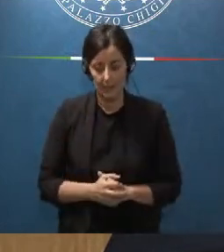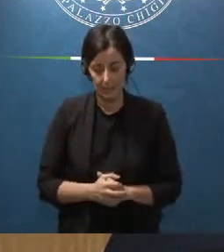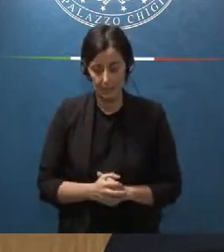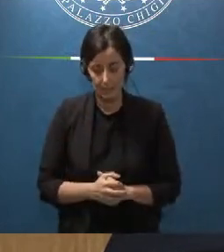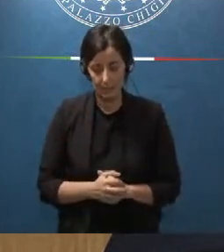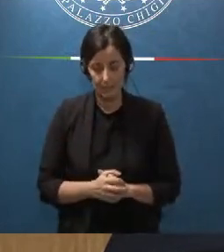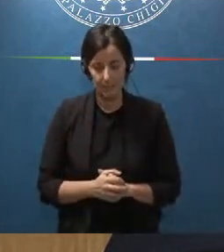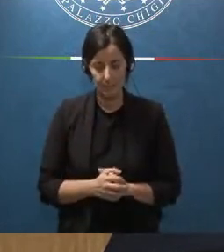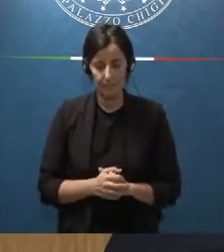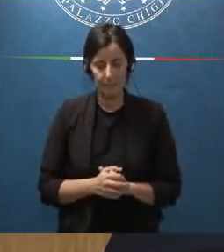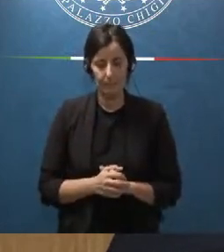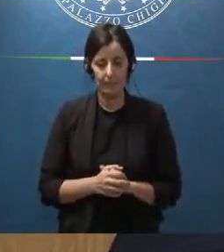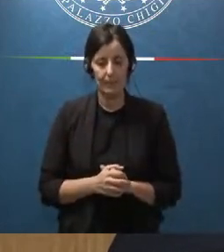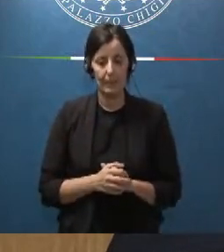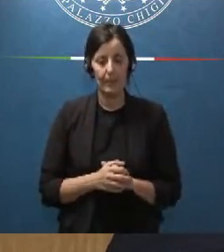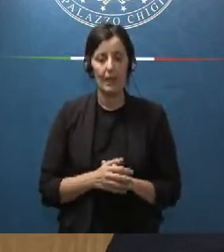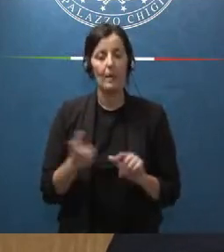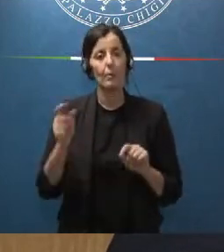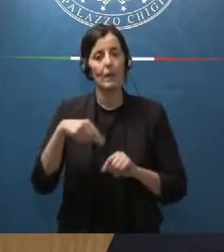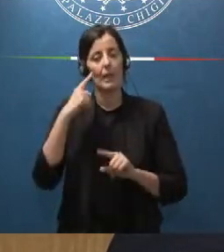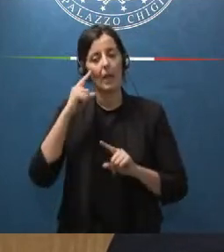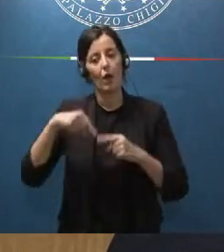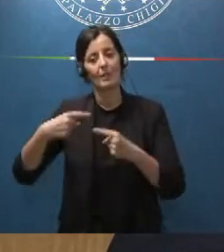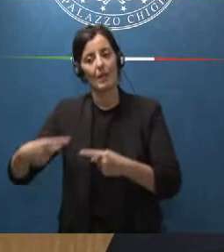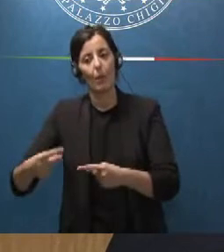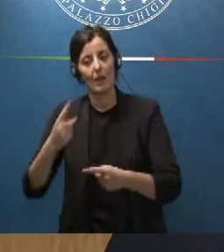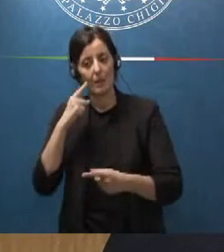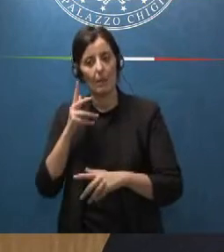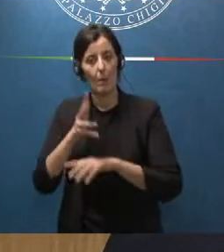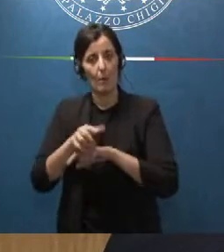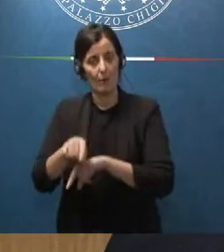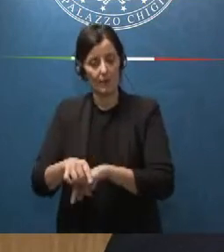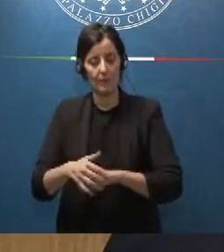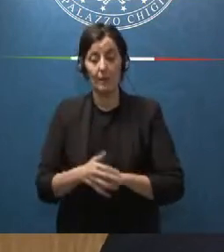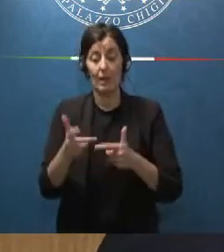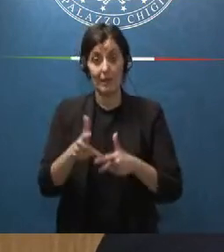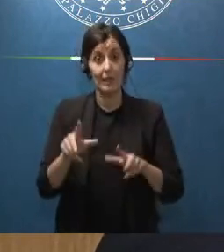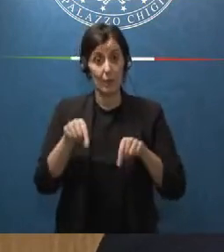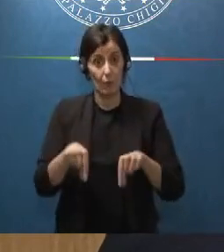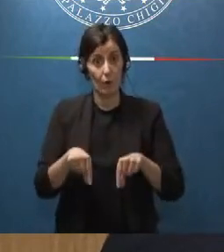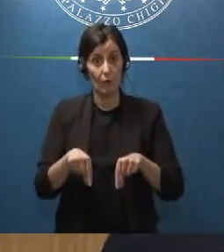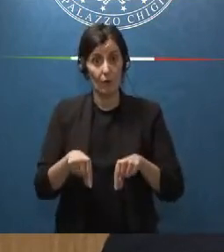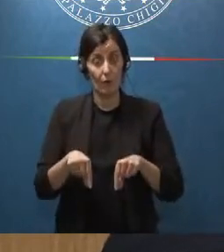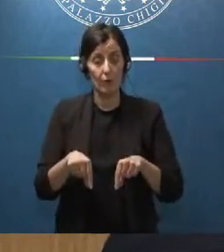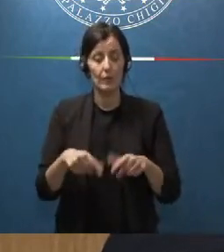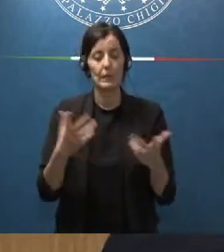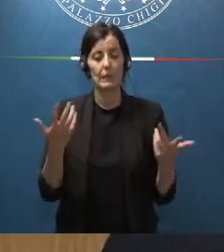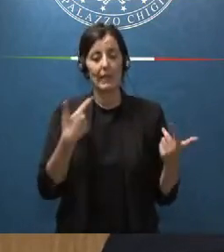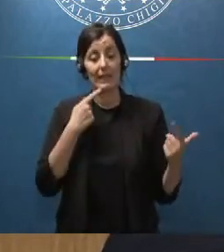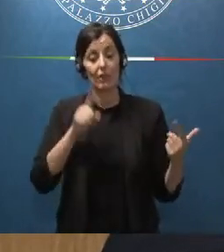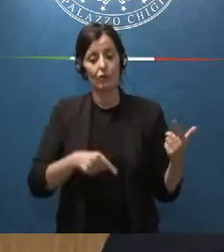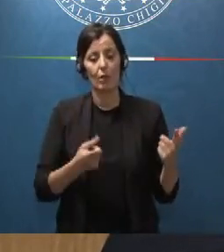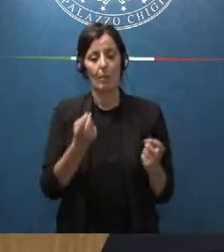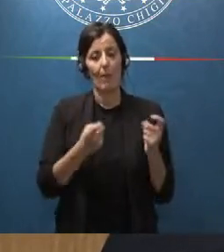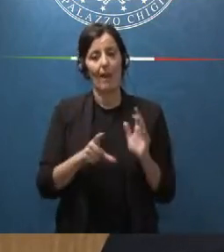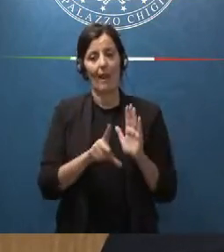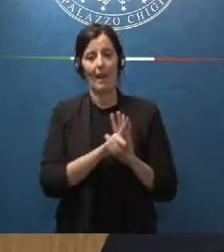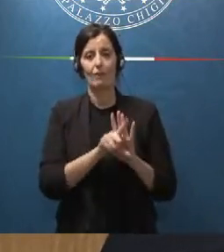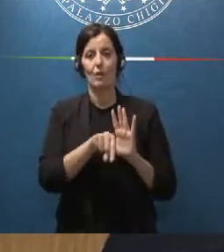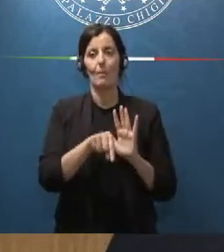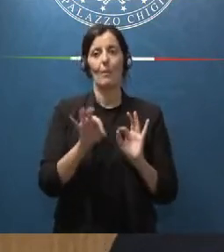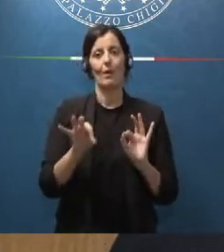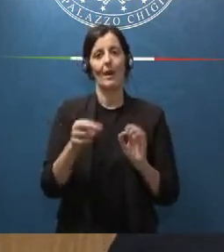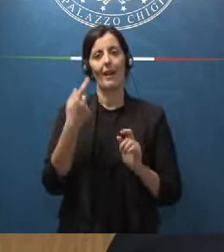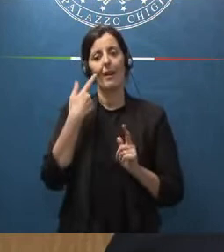dei conseguenti provvedimenti ancora una volta stabilendo per norma la supremazia